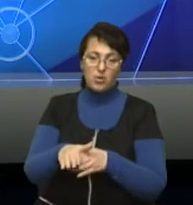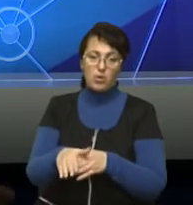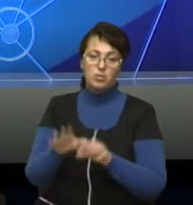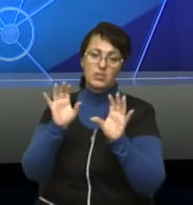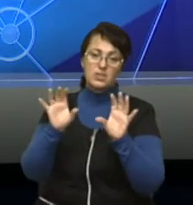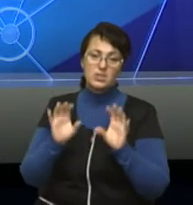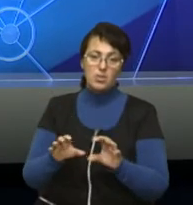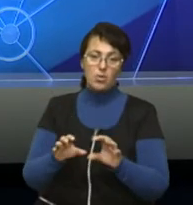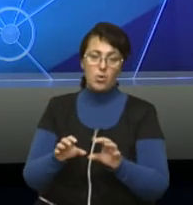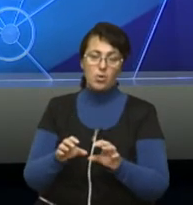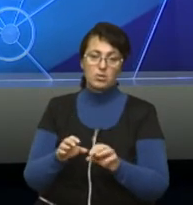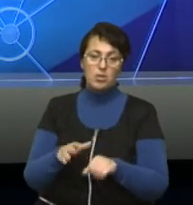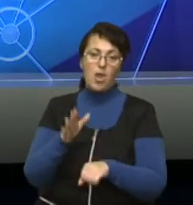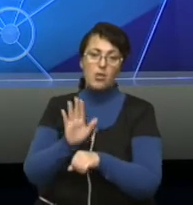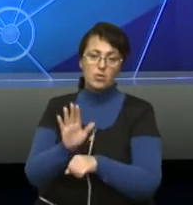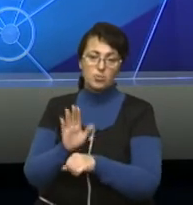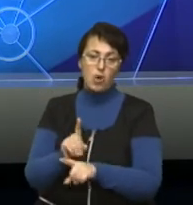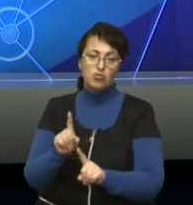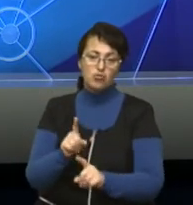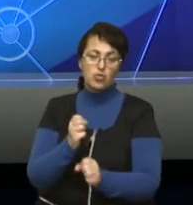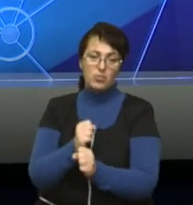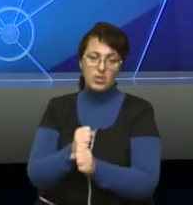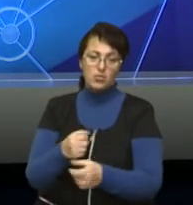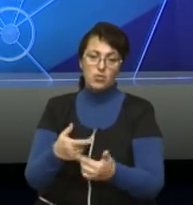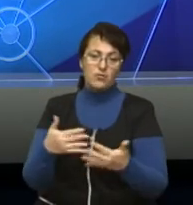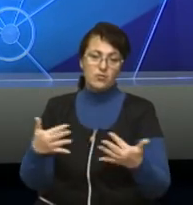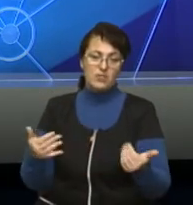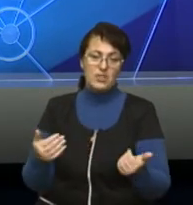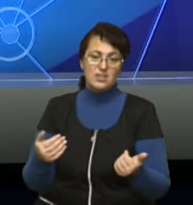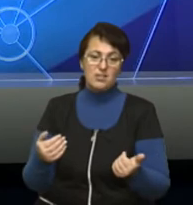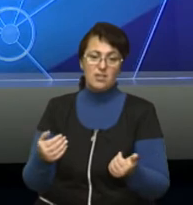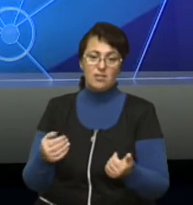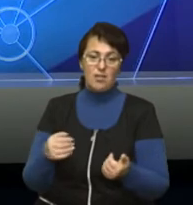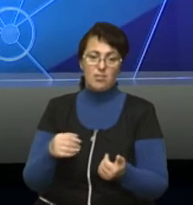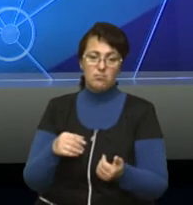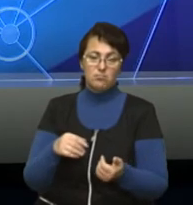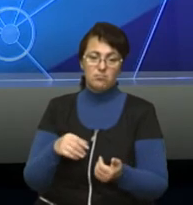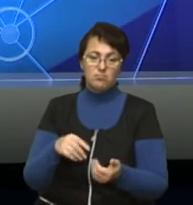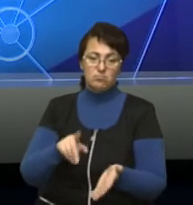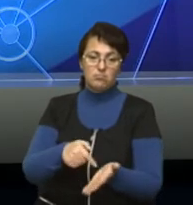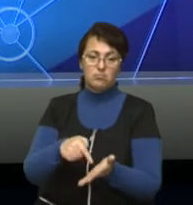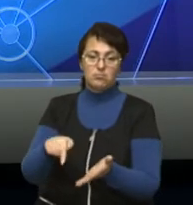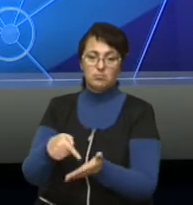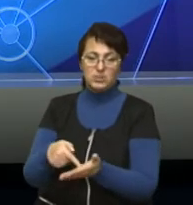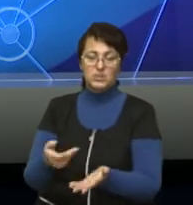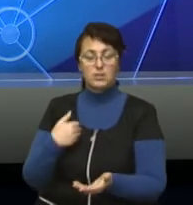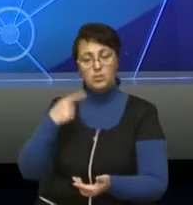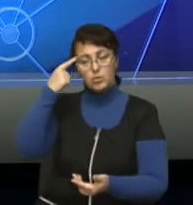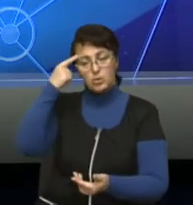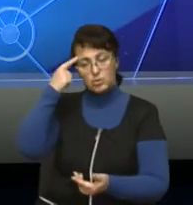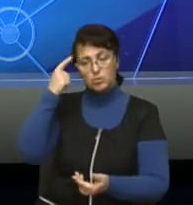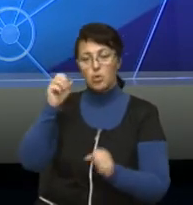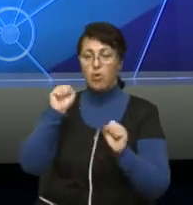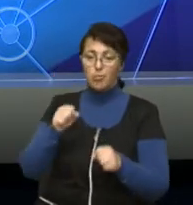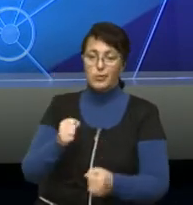які діють в конкретних населених пунктах і в виданні органів місцевого самоврядування. Тому, на мою думку, можна